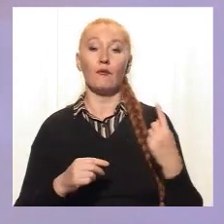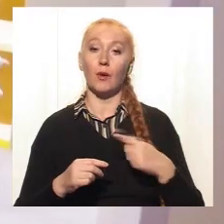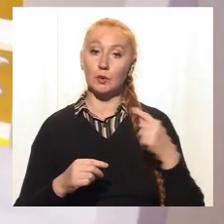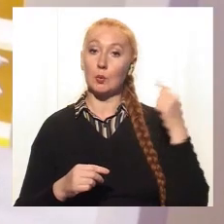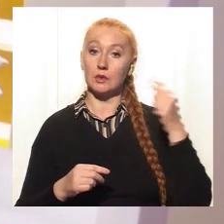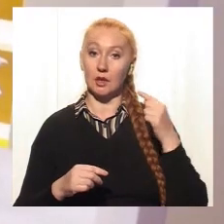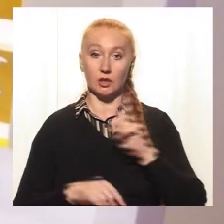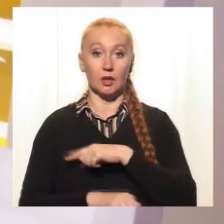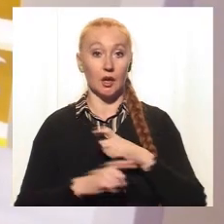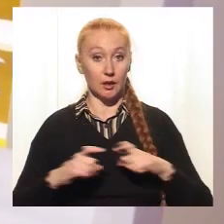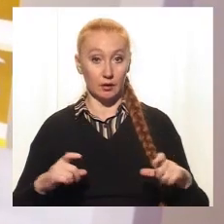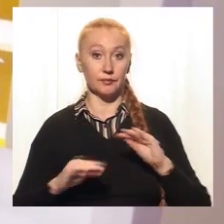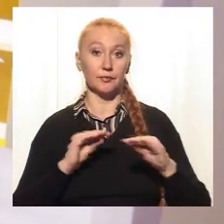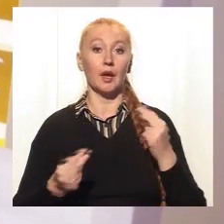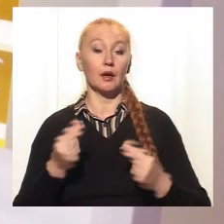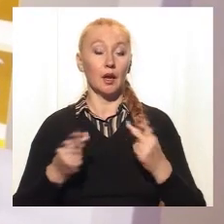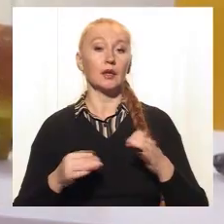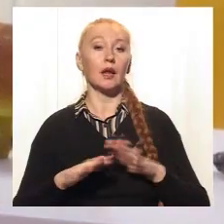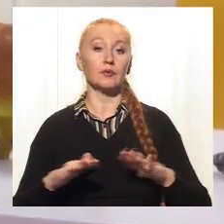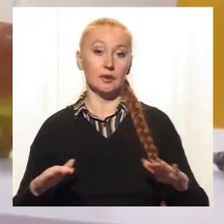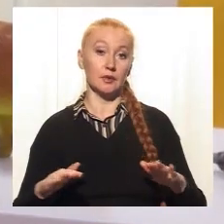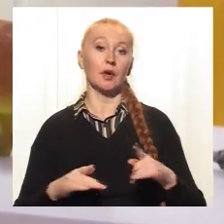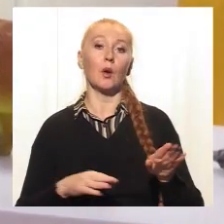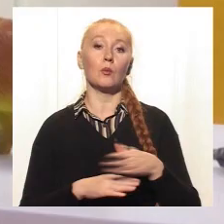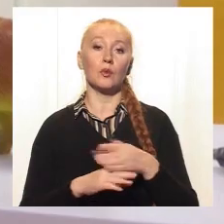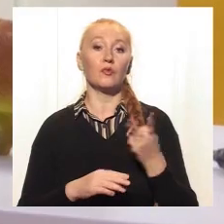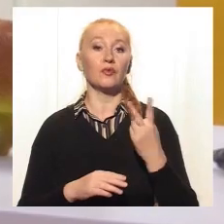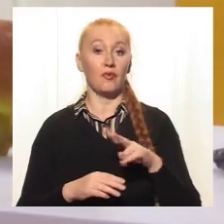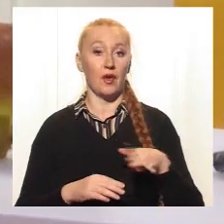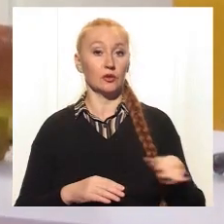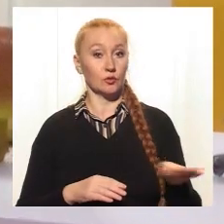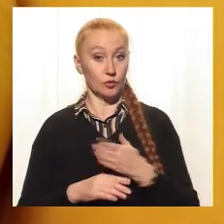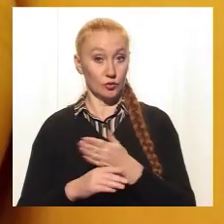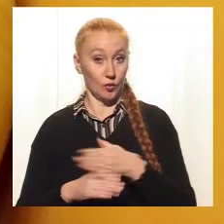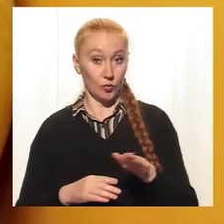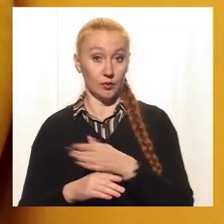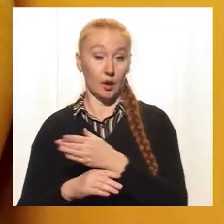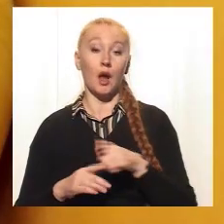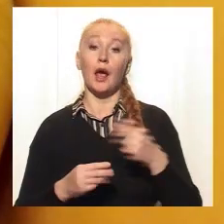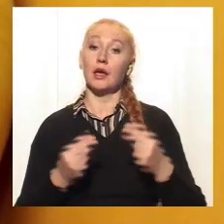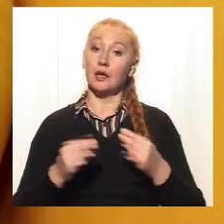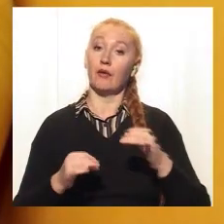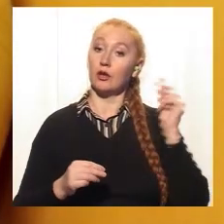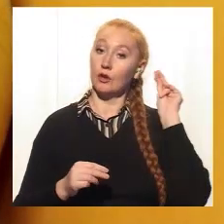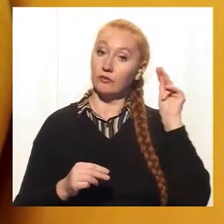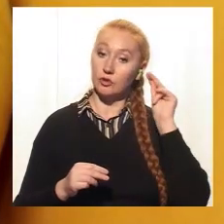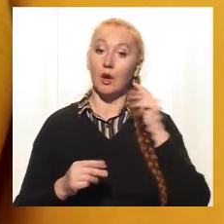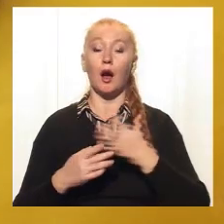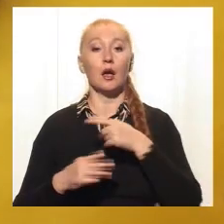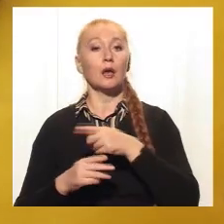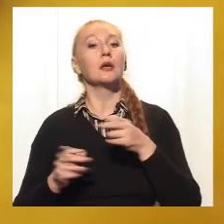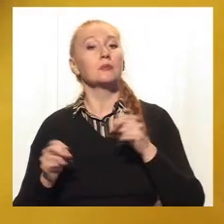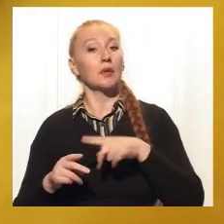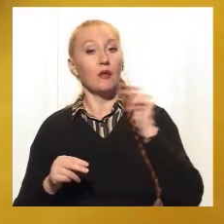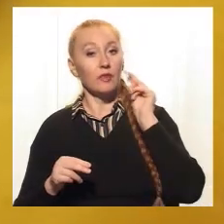психіатричній лікарні облаштували ігрову кімнату для дітей. Вона поділена на дві зони – ігрову та навчальну. Останнє облаштували столами з анатомічними